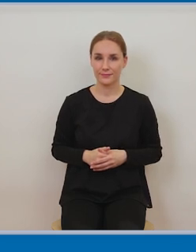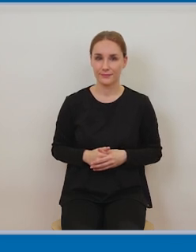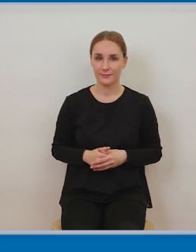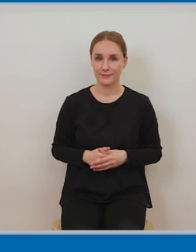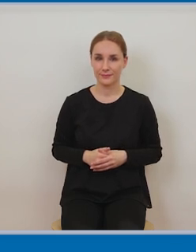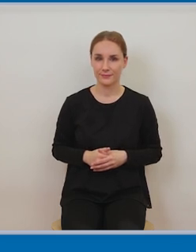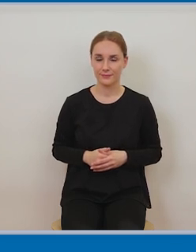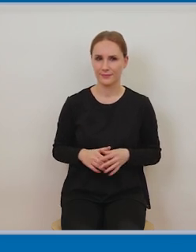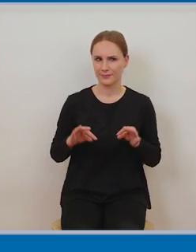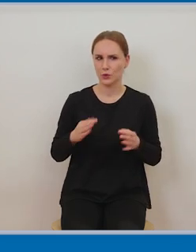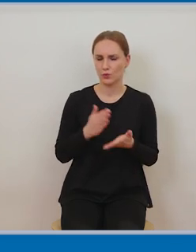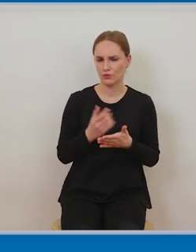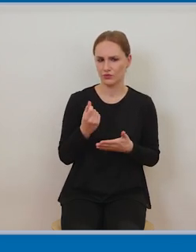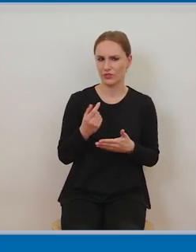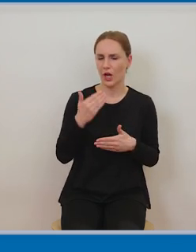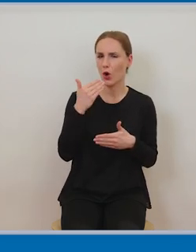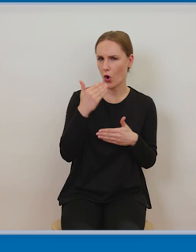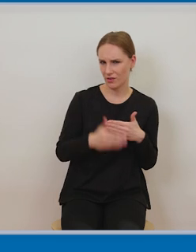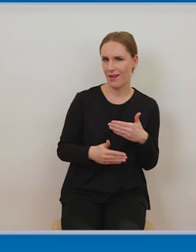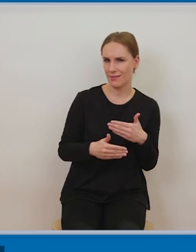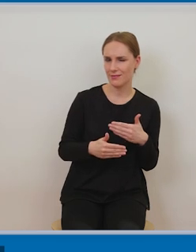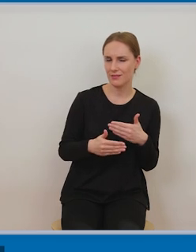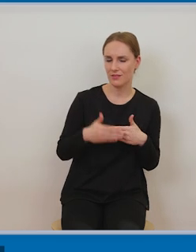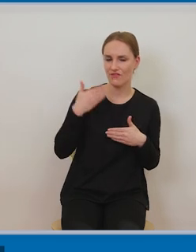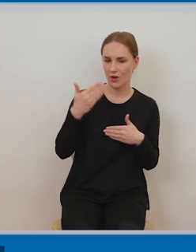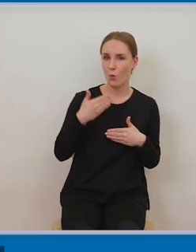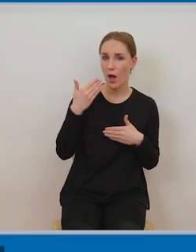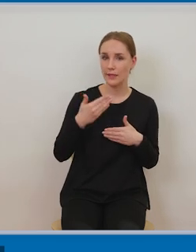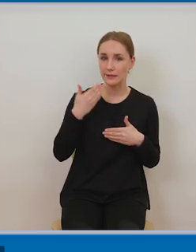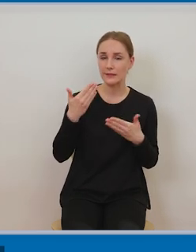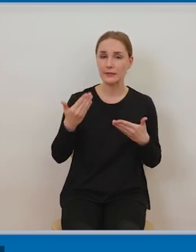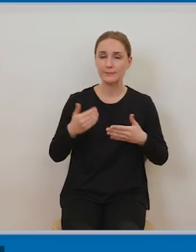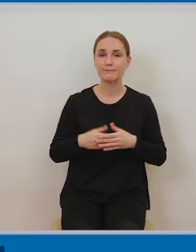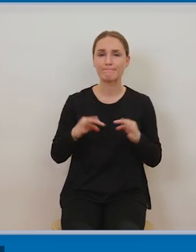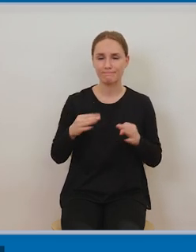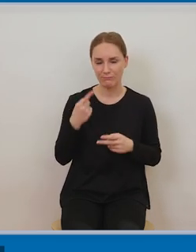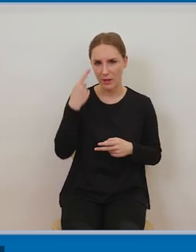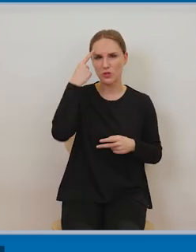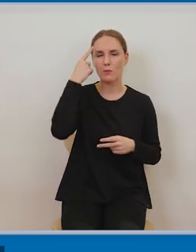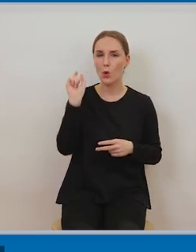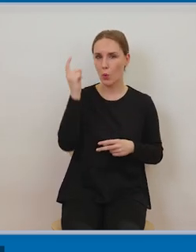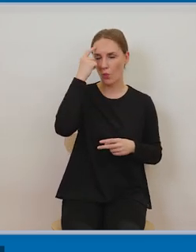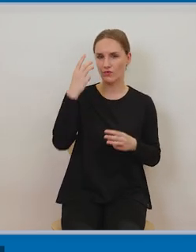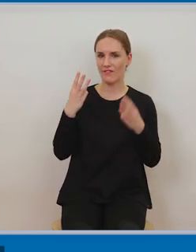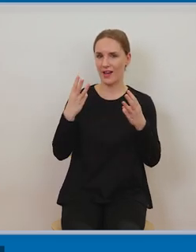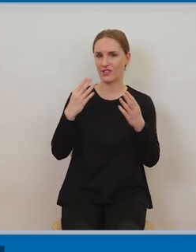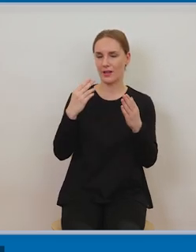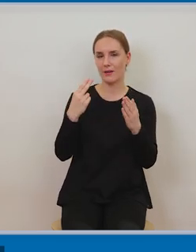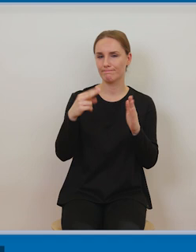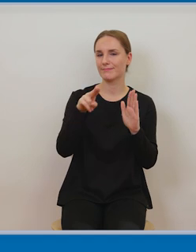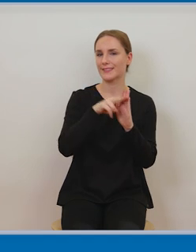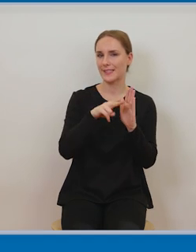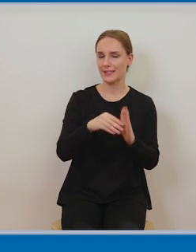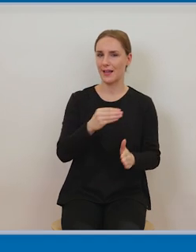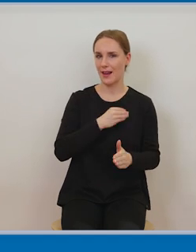praw pokrewnych pierwszą z nich jest to że zawsze gdy musimy mieć podstawę albo umowną albo